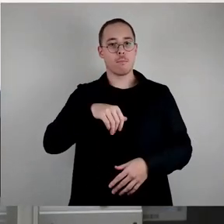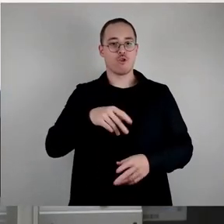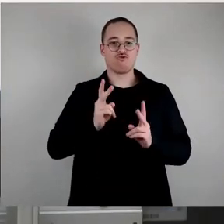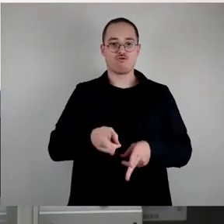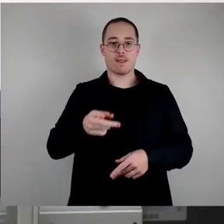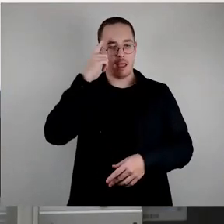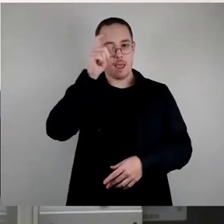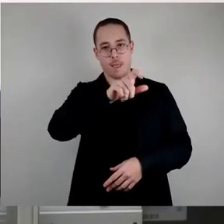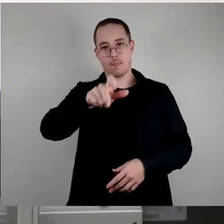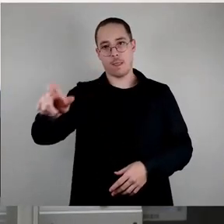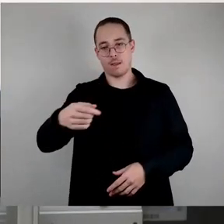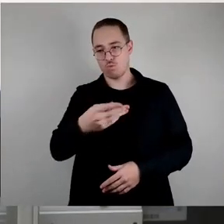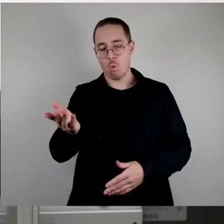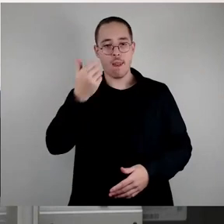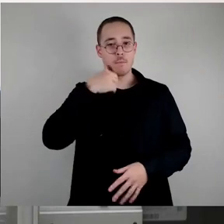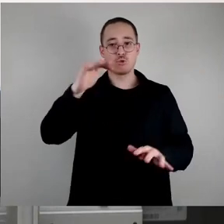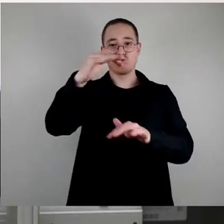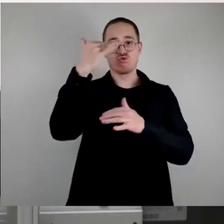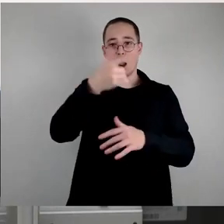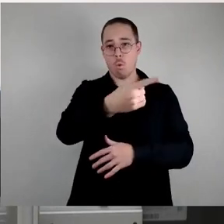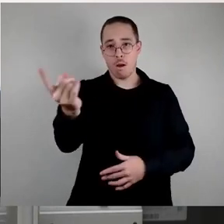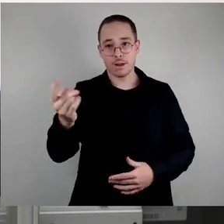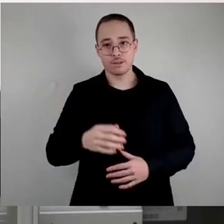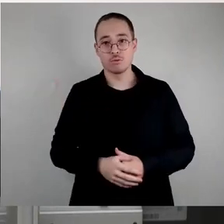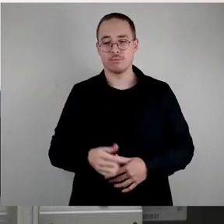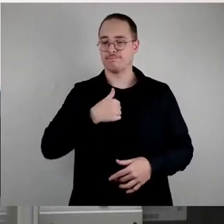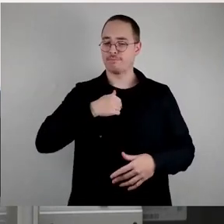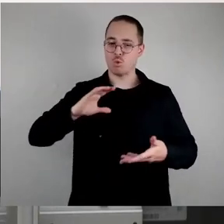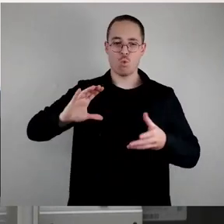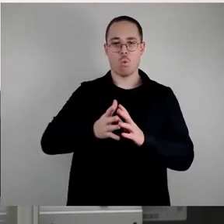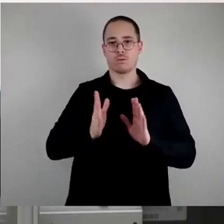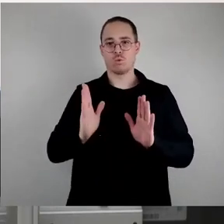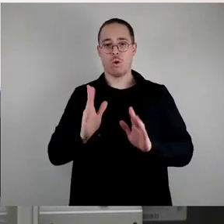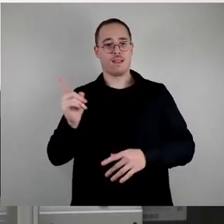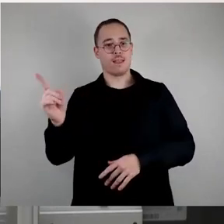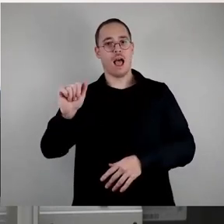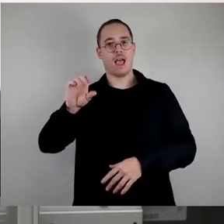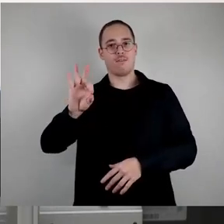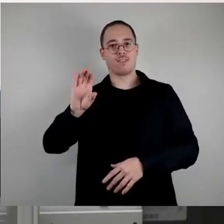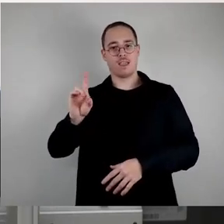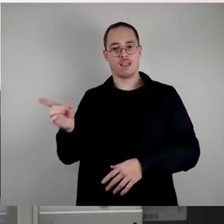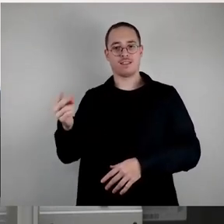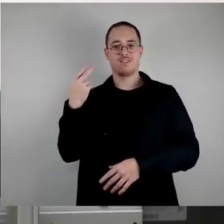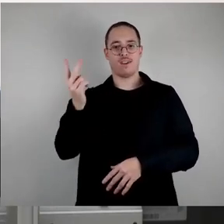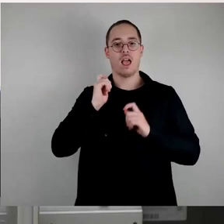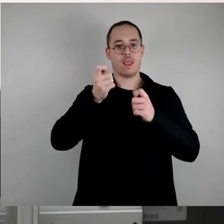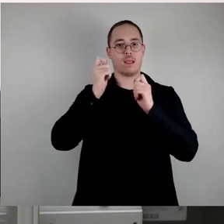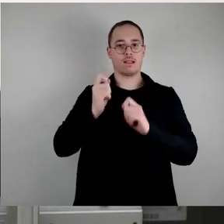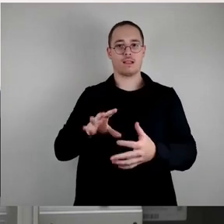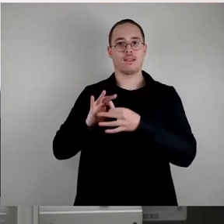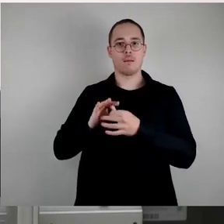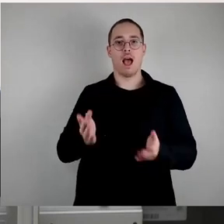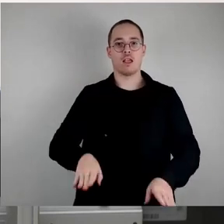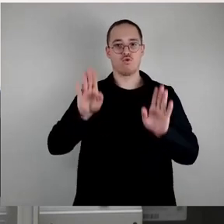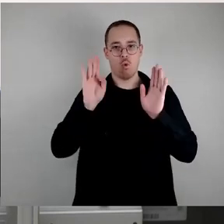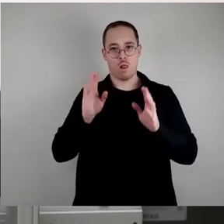kurz. Die AfD hat hier noch zwei Anträge zum Thema Asyl. Der, den wir jetzt hier hatten, der war zuerst